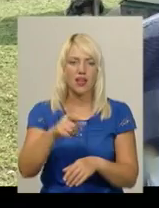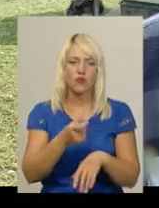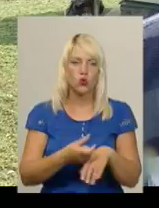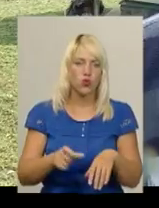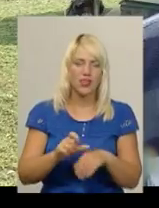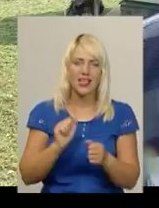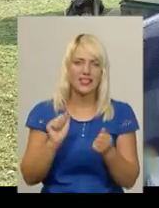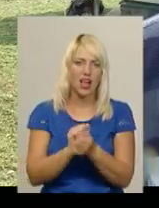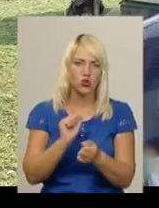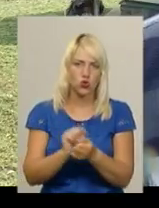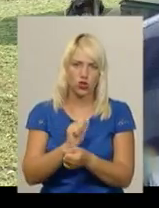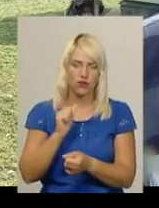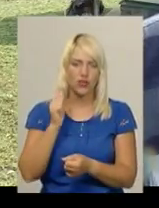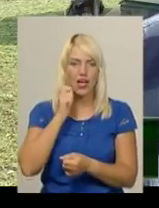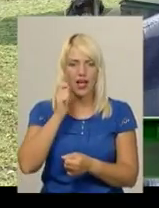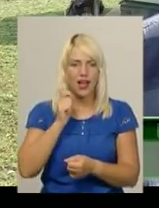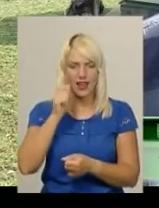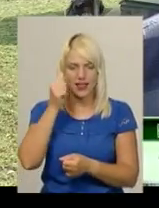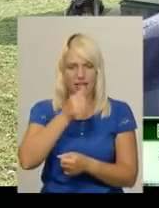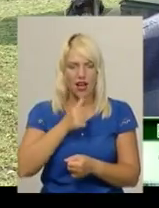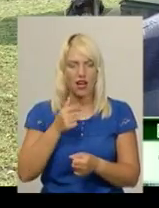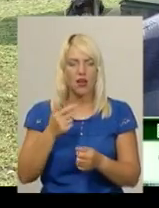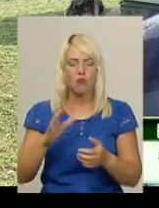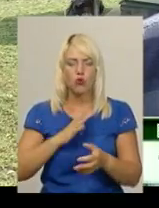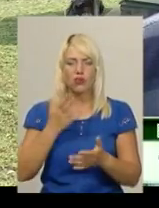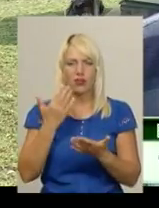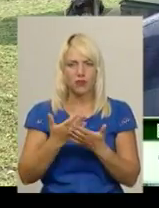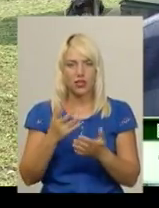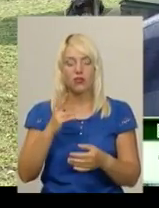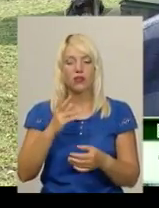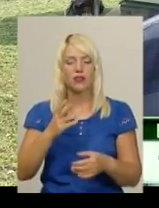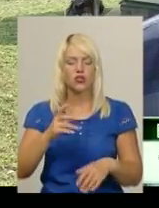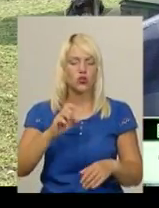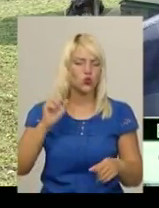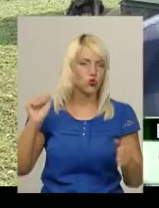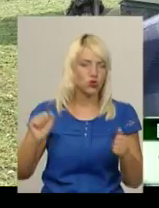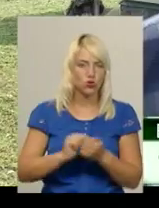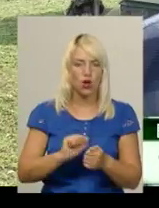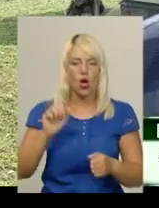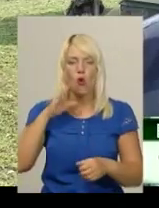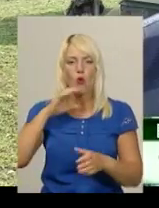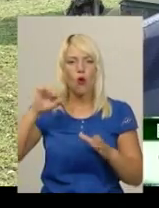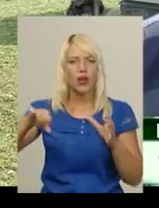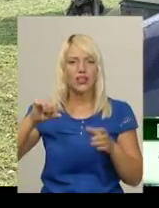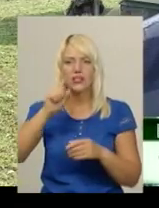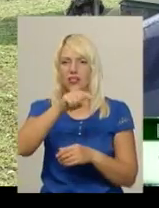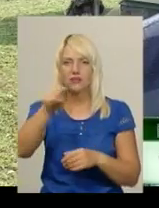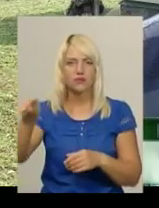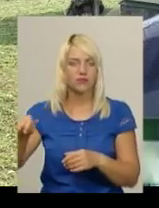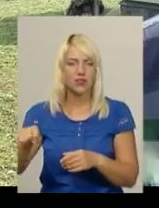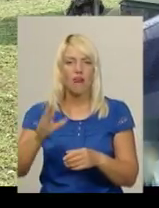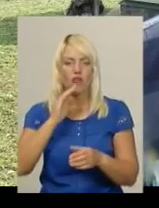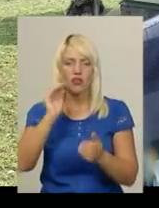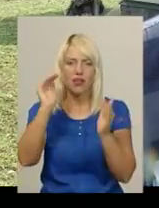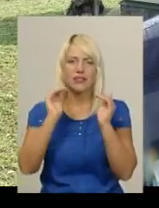літа. Були такі роки, що дуже була засуха. В криницях в селі вода зменшувалася, а